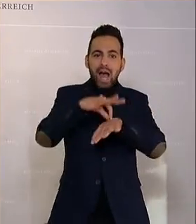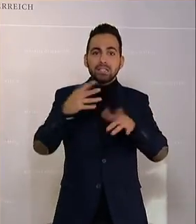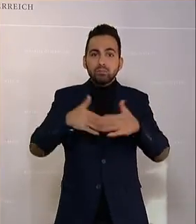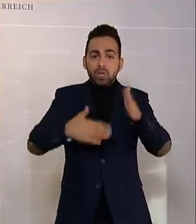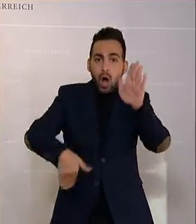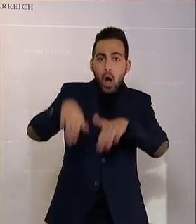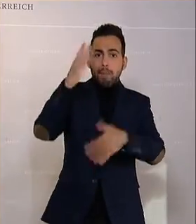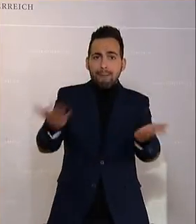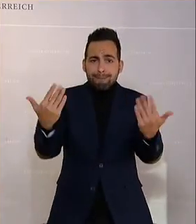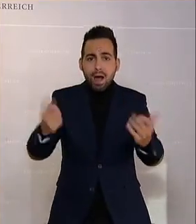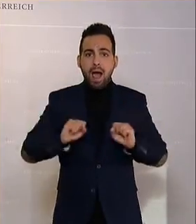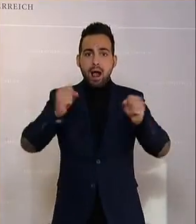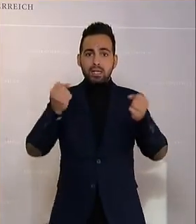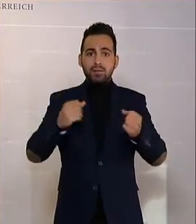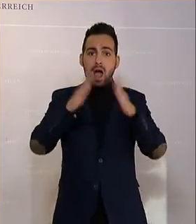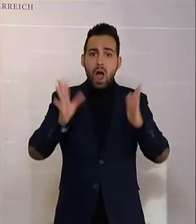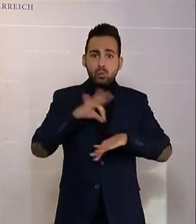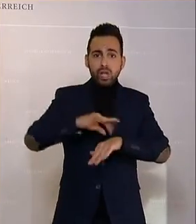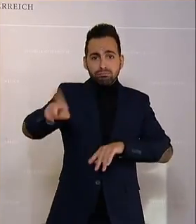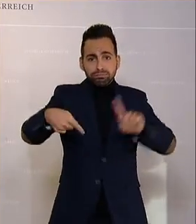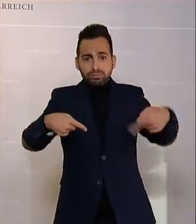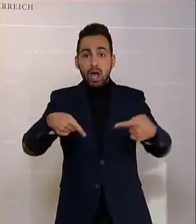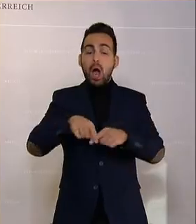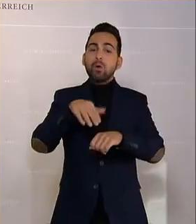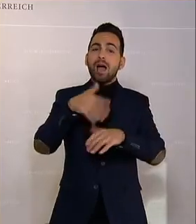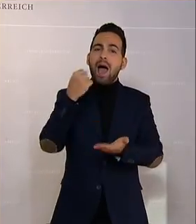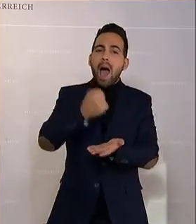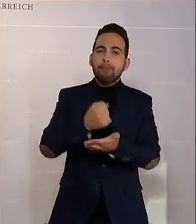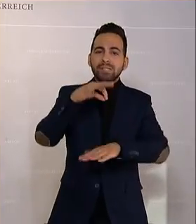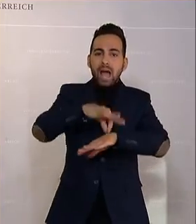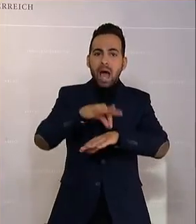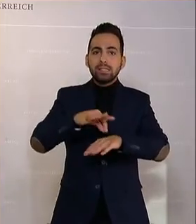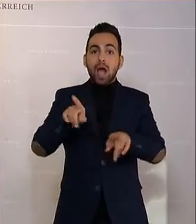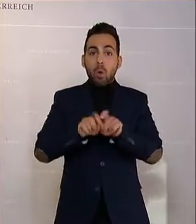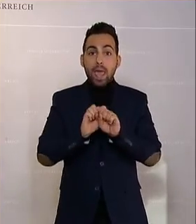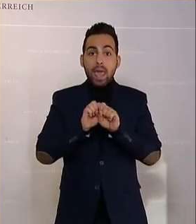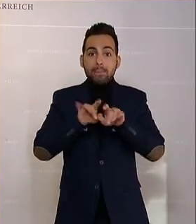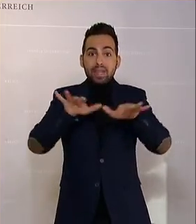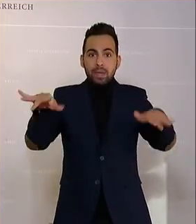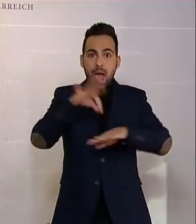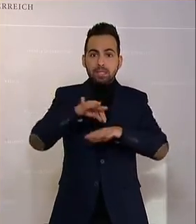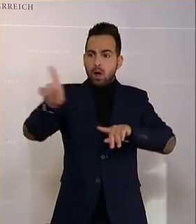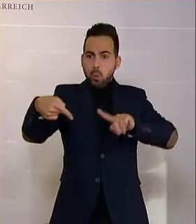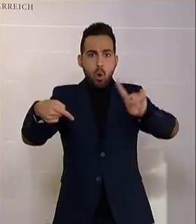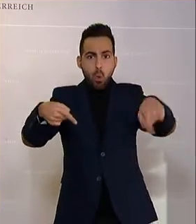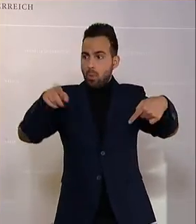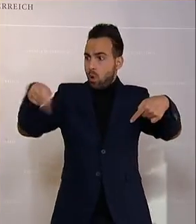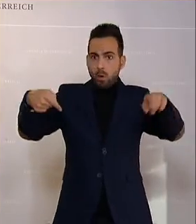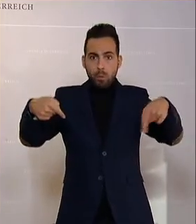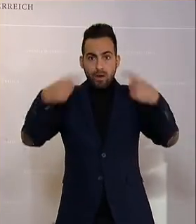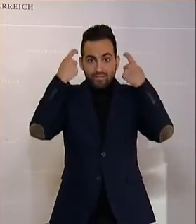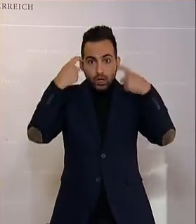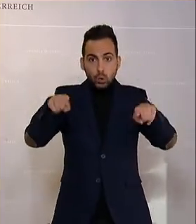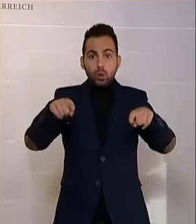in die Pflicht nehmen. Wir müssen die Gemeinde-, die Amtsärzte und die Epidemieärzte in die Pflicht nehmen. Wir müssen die Versorgung zu den